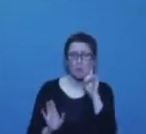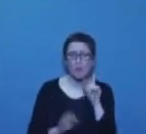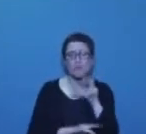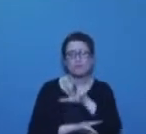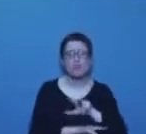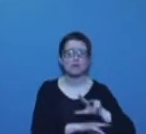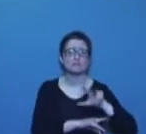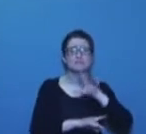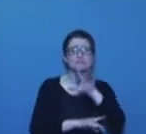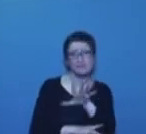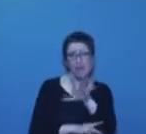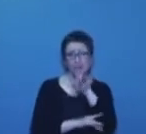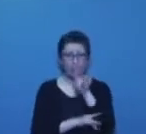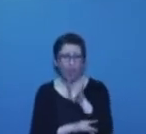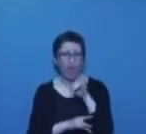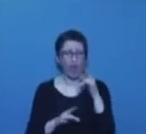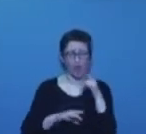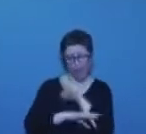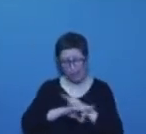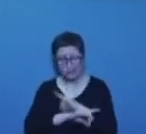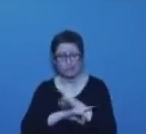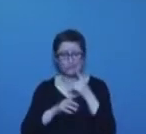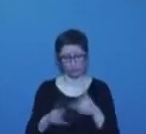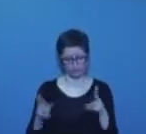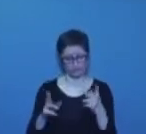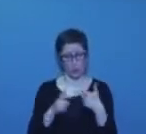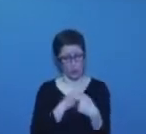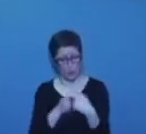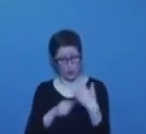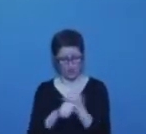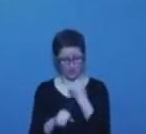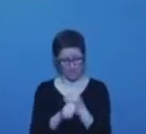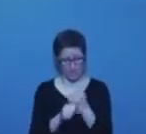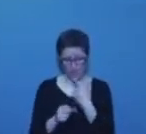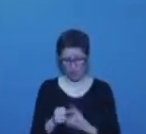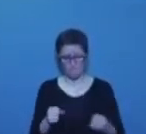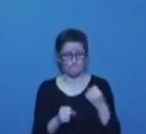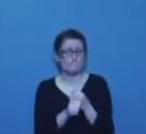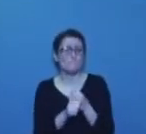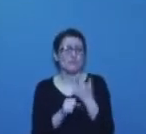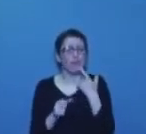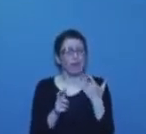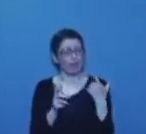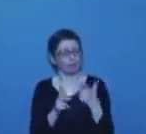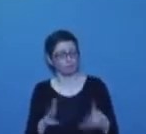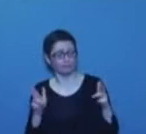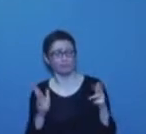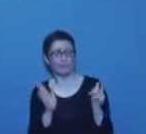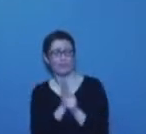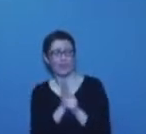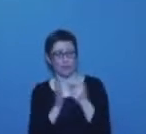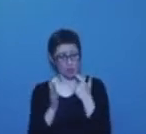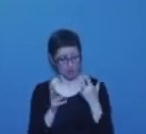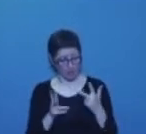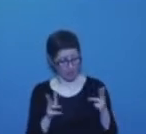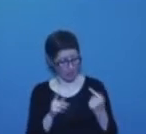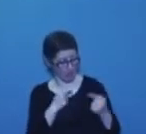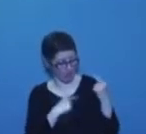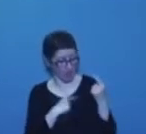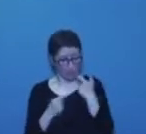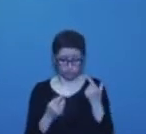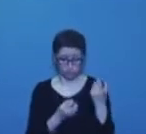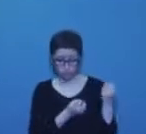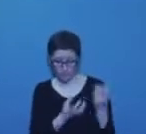ça a été mis en place, c'est les 3 sur les 4 périodes qui ont donné le plus de création d'emplois